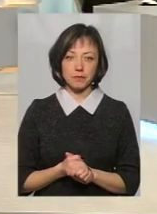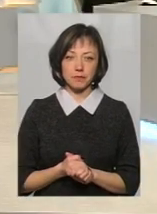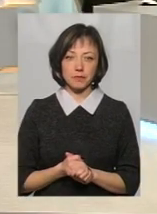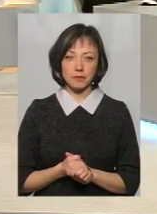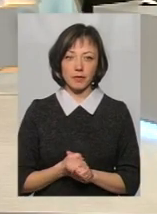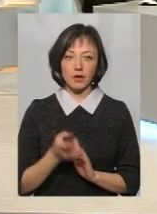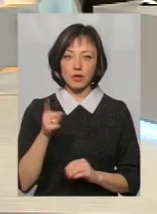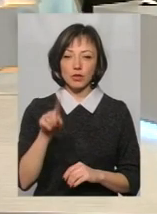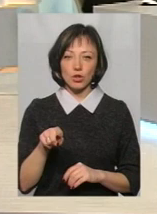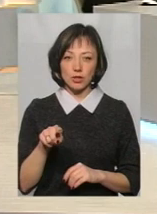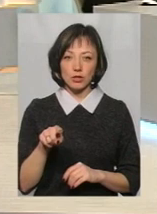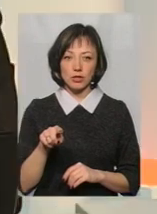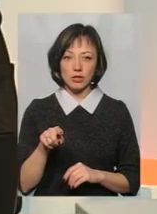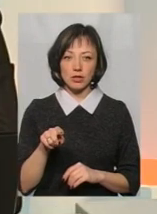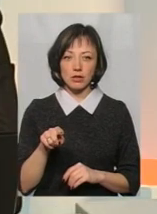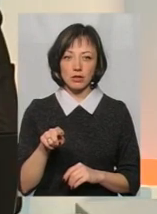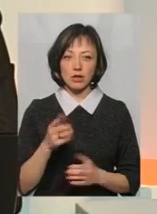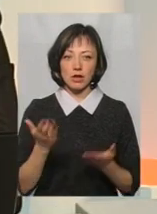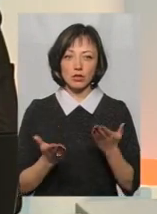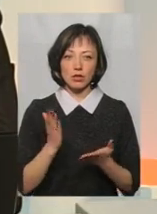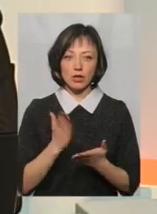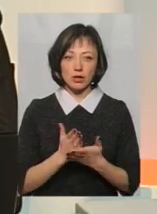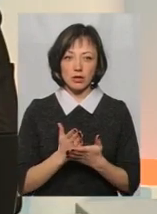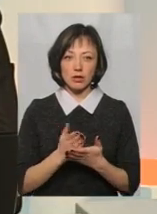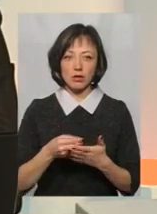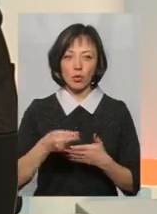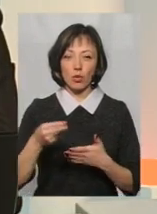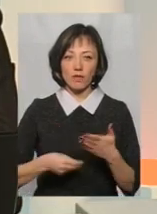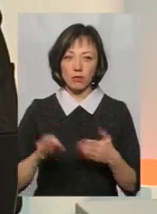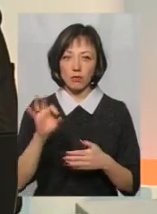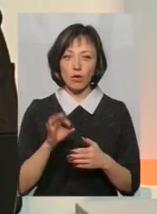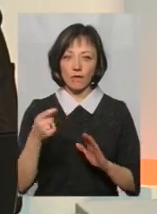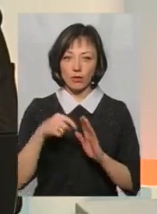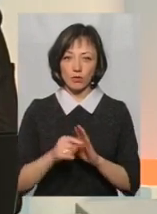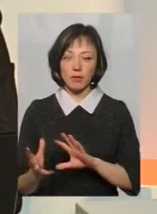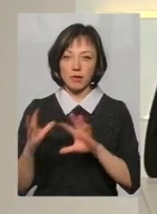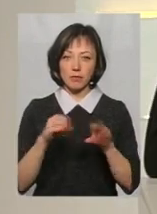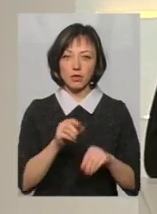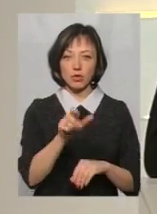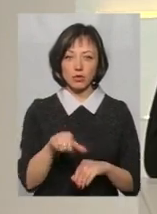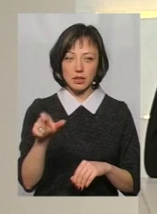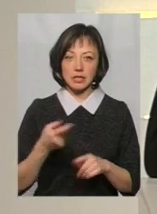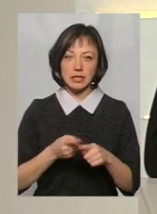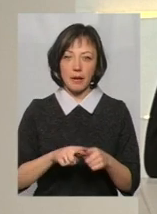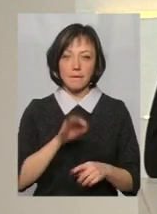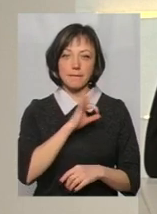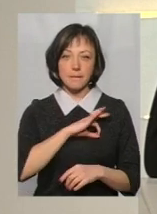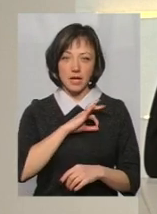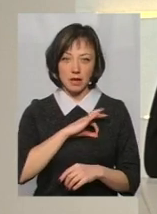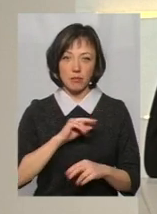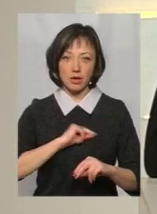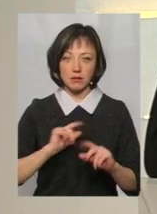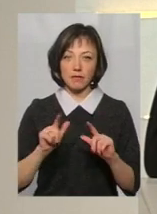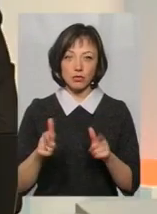До речі, оце ж, якщо є та справка про внутрішній періонічності, то це ж пільга, ну, по